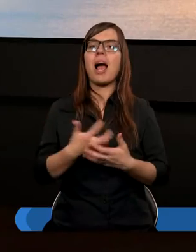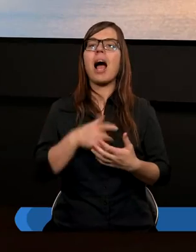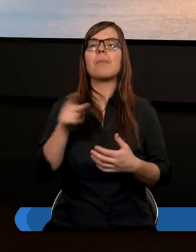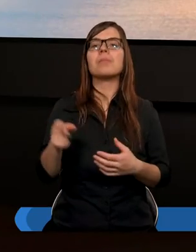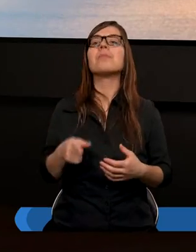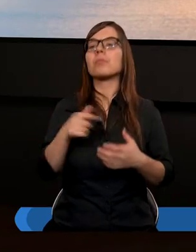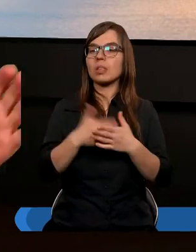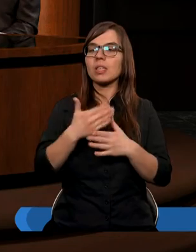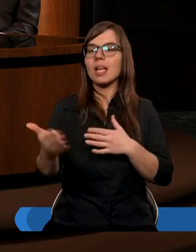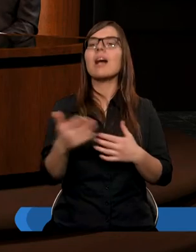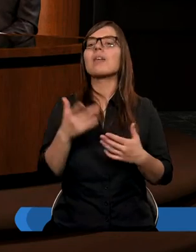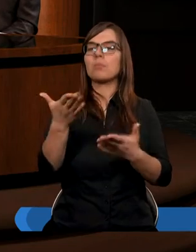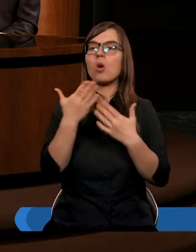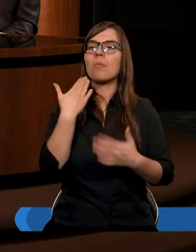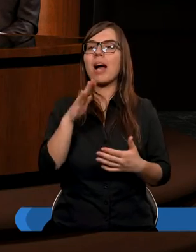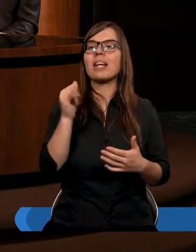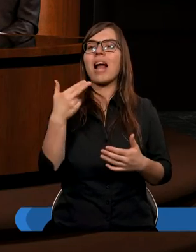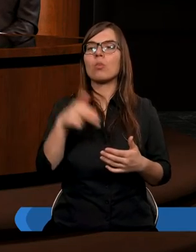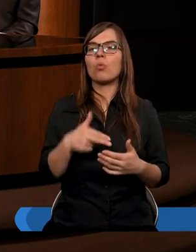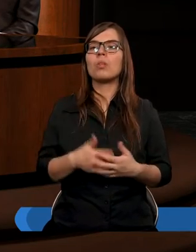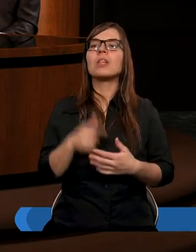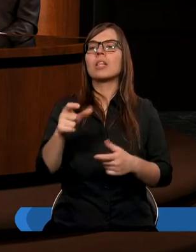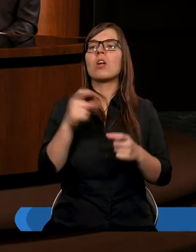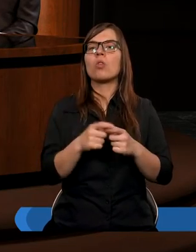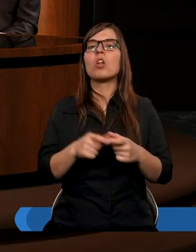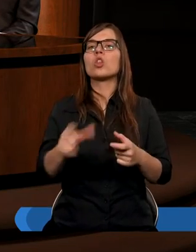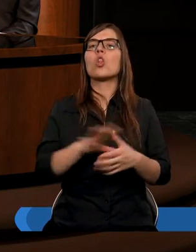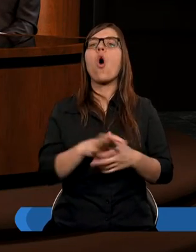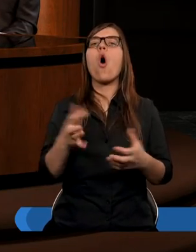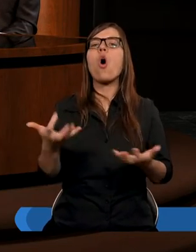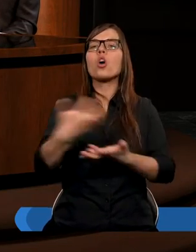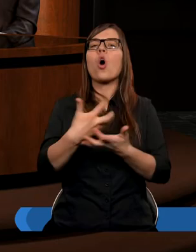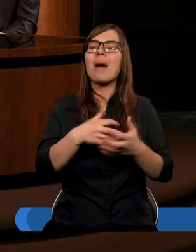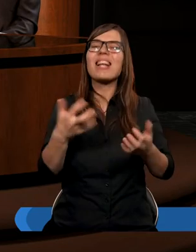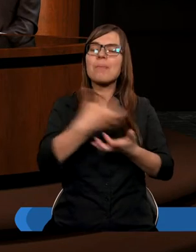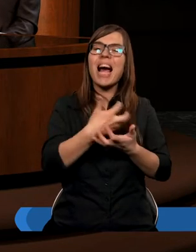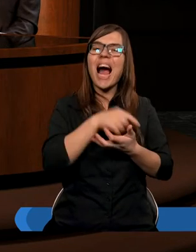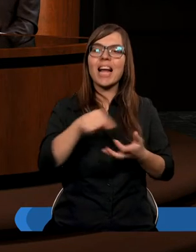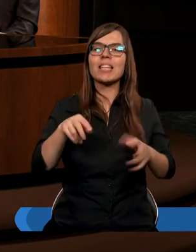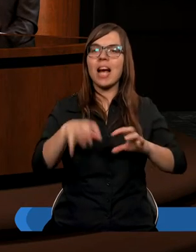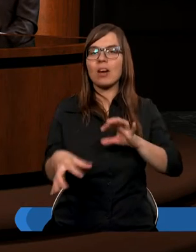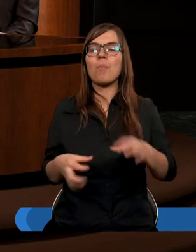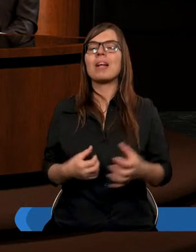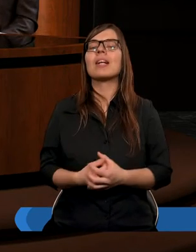ale patrzmy dalej. Proszę bardzo, Janusz. Jedno słowo do tego gromadzenia. Często